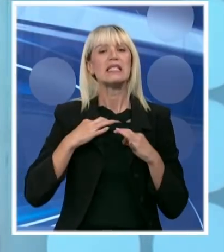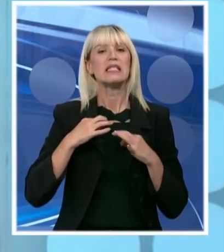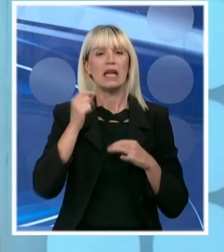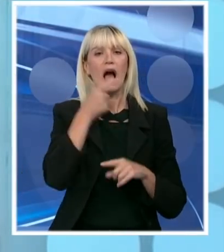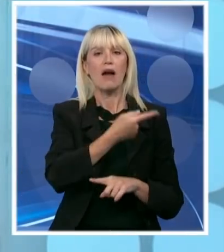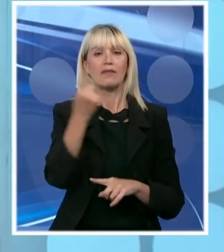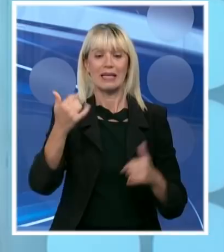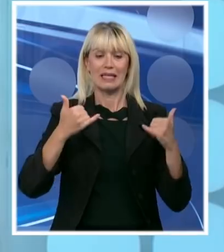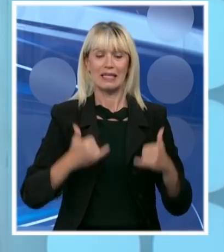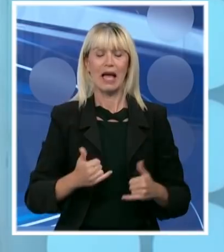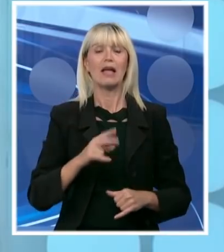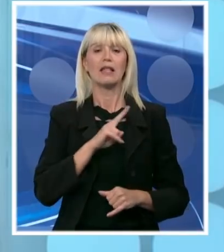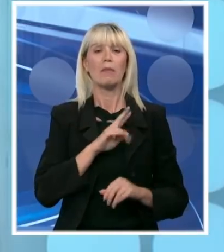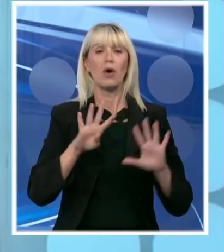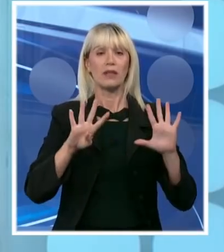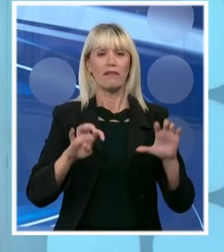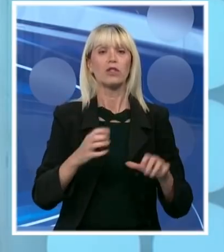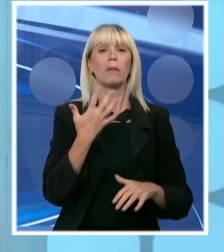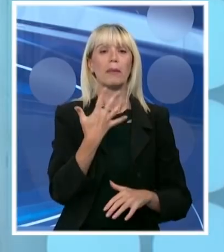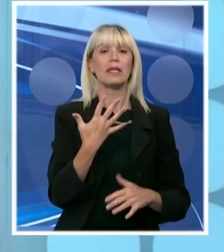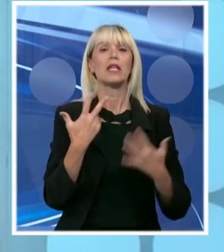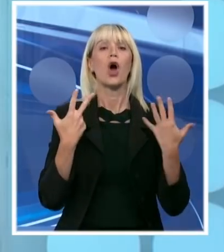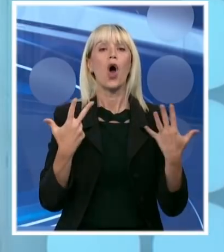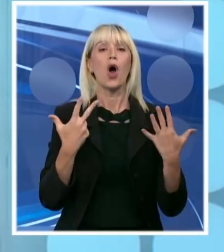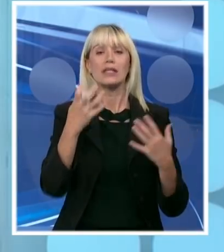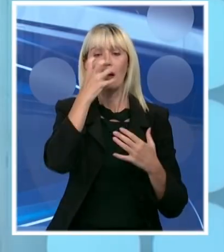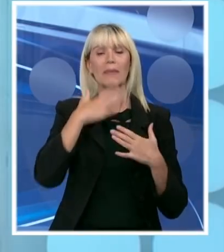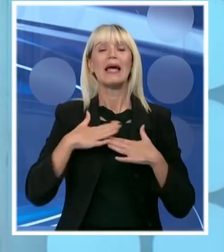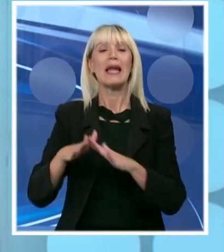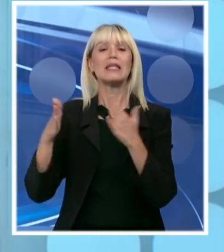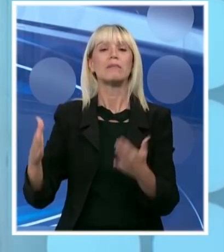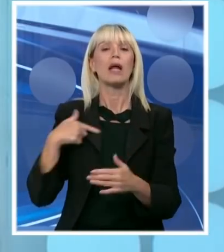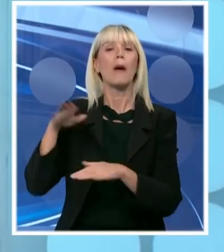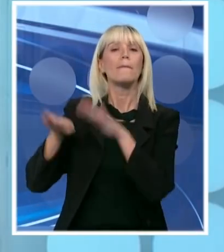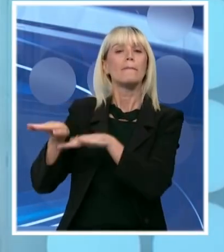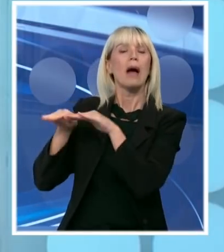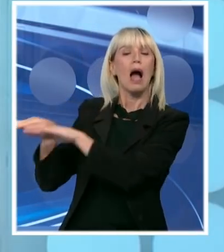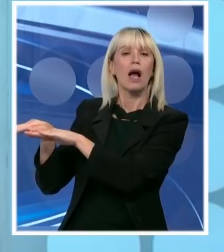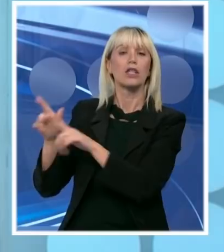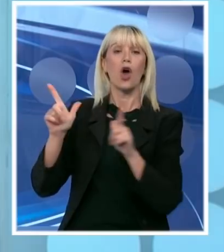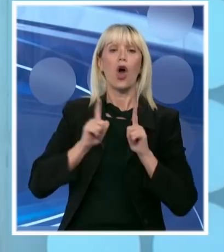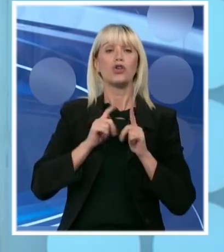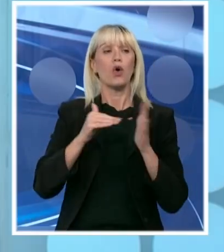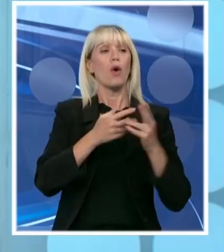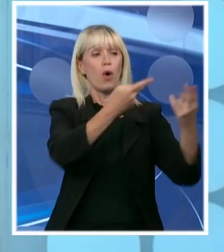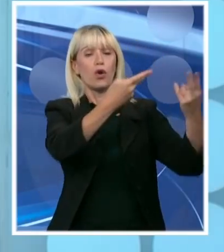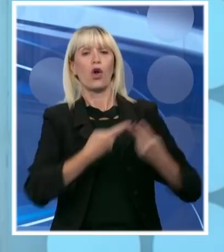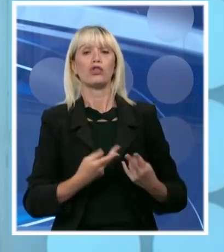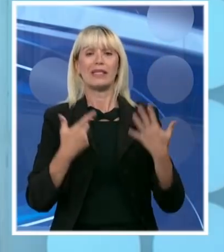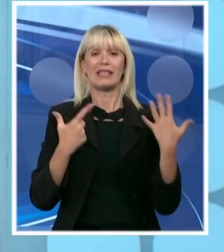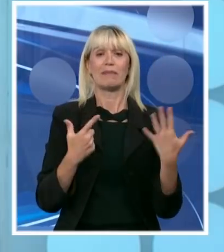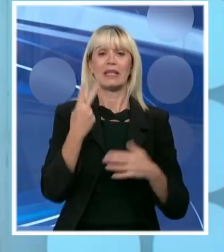958 respiratora u našem magazinu u Kranješevcima. Stižu nam još 72 respiratora